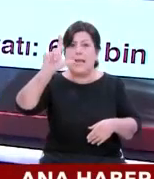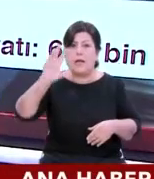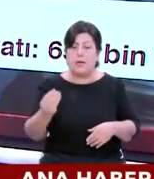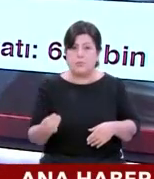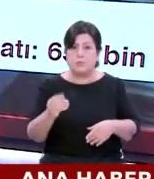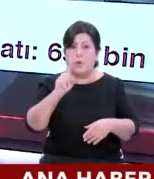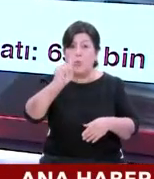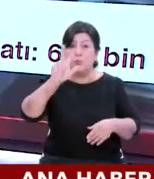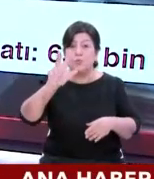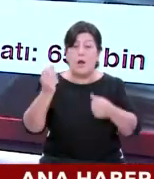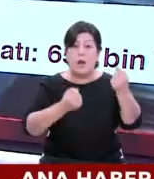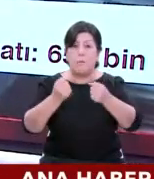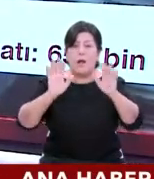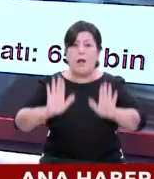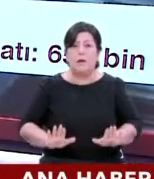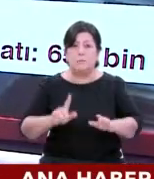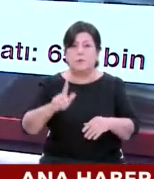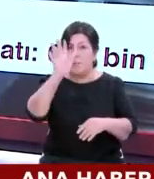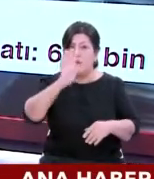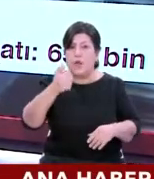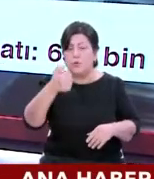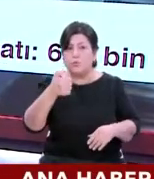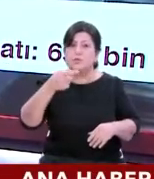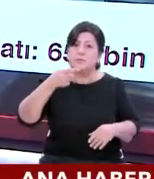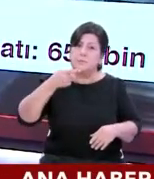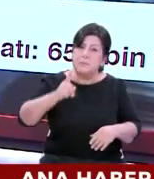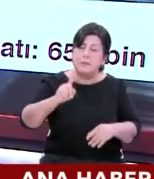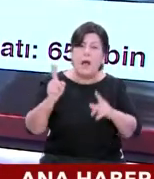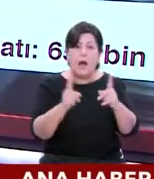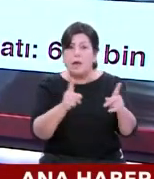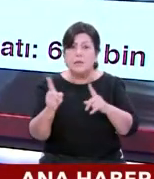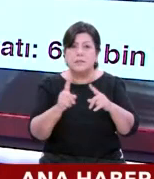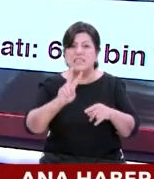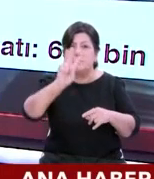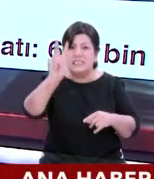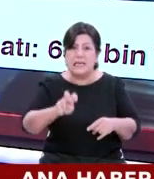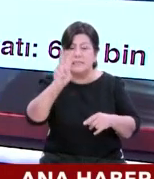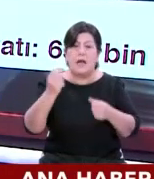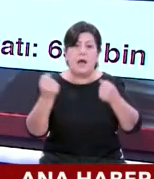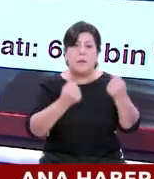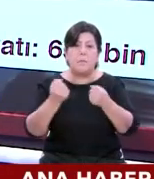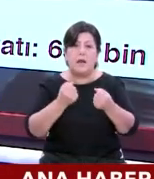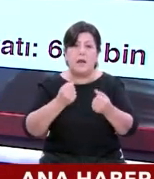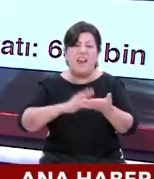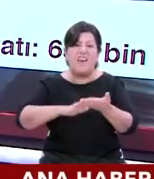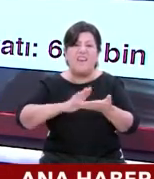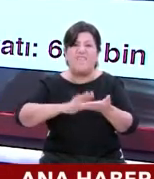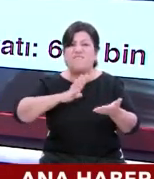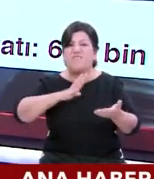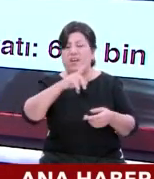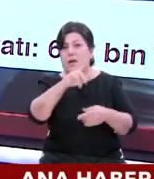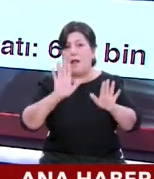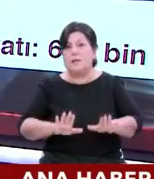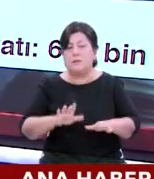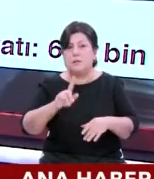13 araç kalmış sadece. 500-600 bin TL'nin arasında 28 araç kaldı sadece.